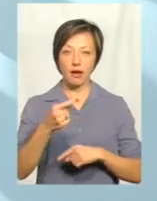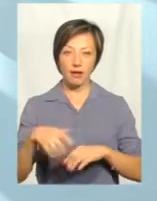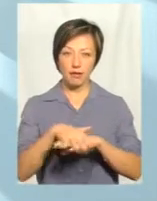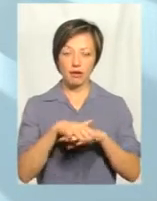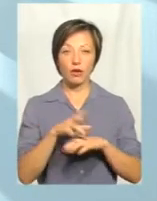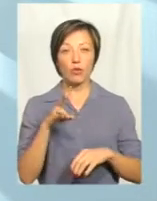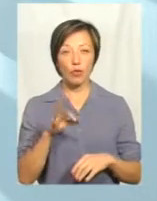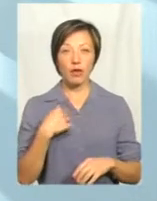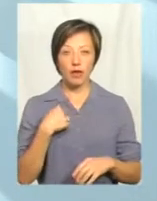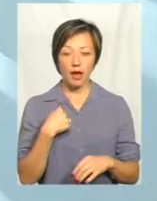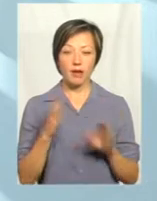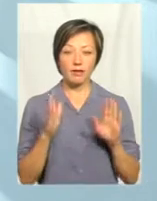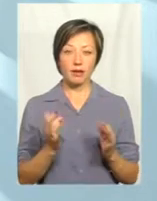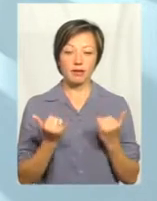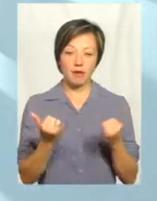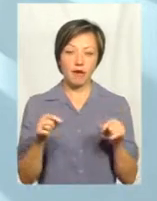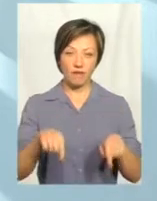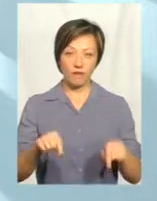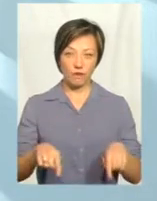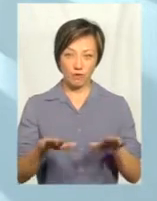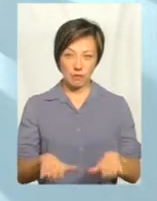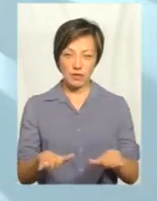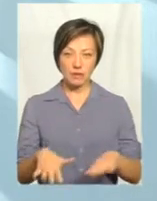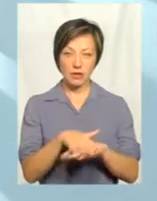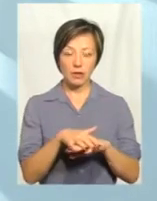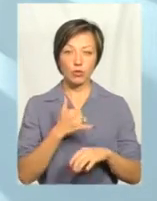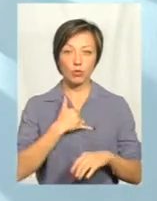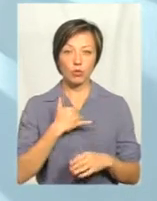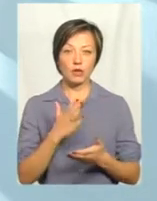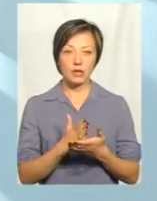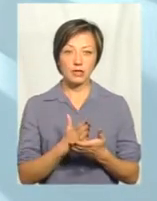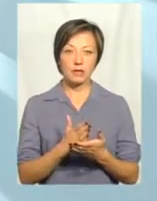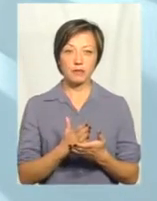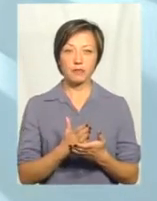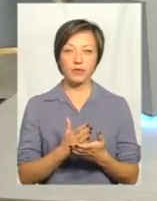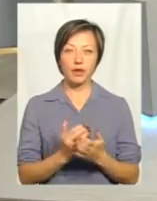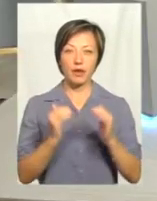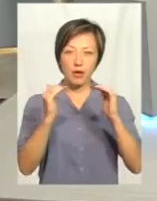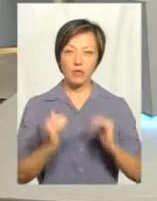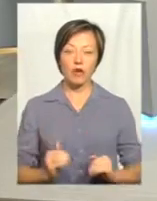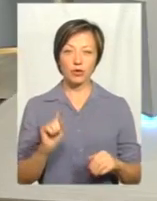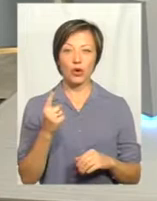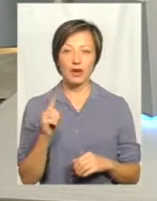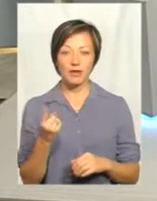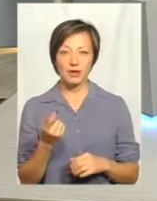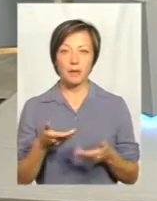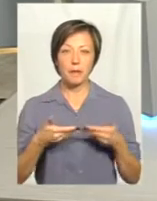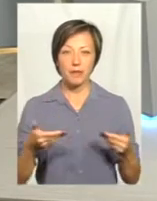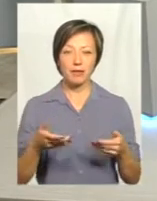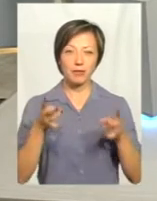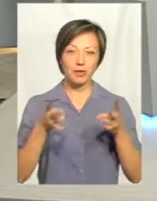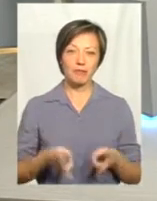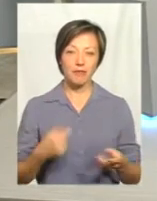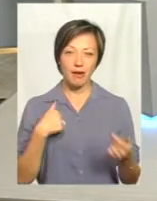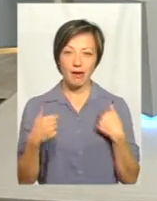Тому я покриваю тільки внутрішній ринок, і, звісно, коли внутрішній ринок у нас обвалюється інколи навіть до однієї гривні, то ми потерпаємо